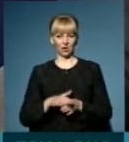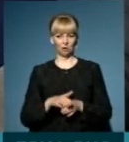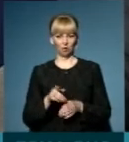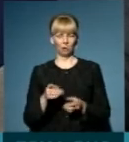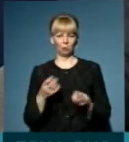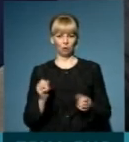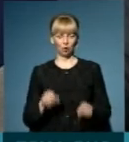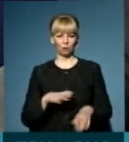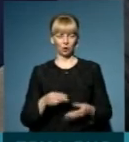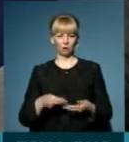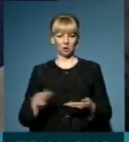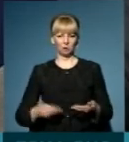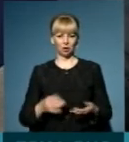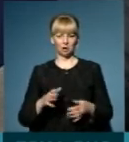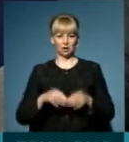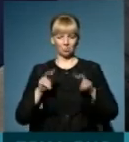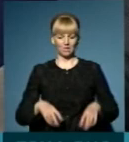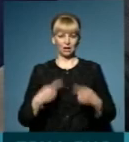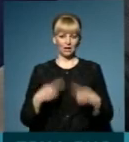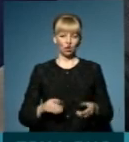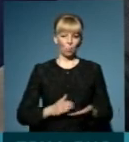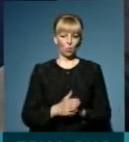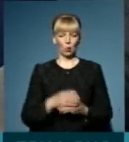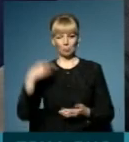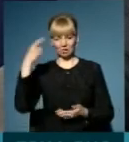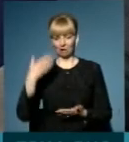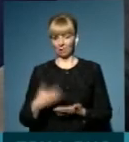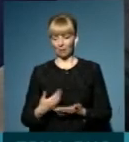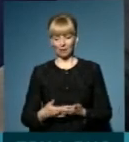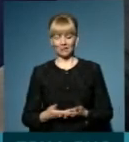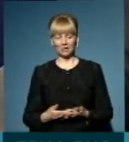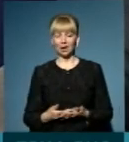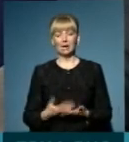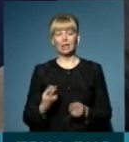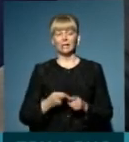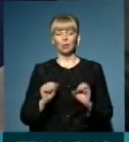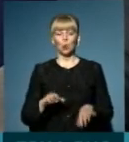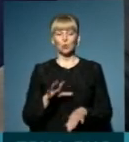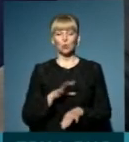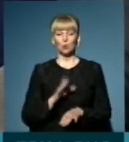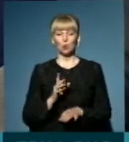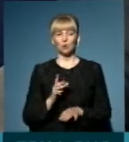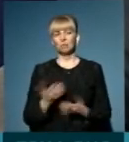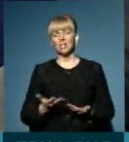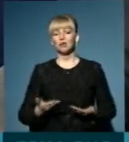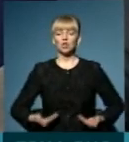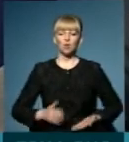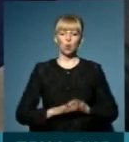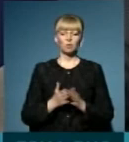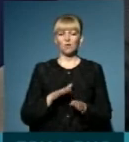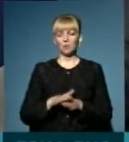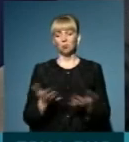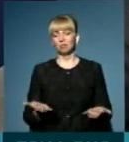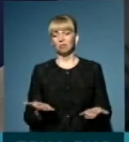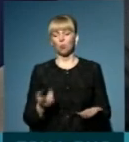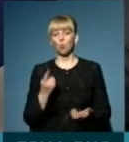напевно, треба підписати декларацію з фахівцем іншого профілю психіатричного, наприклад. Але, ну, це може бути в силу життєвих обставин відбуватися,